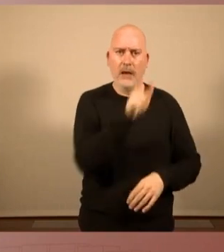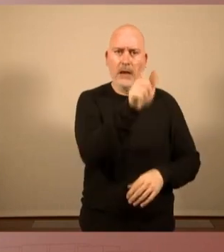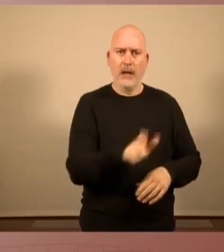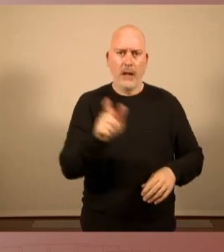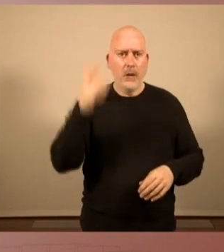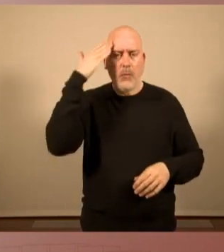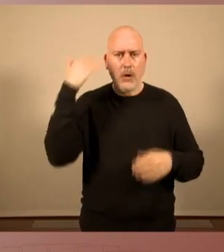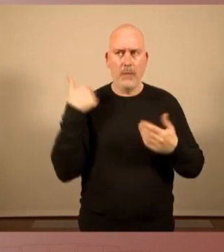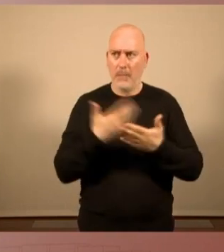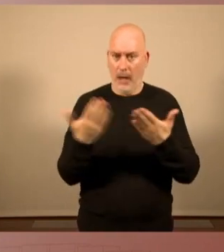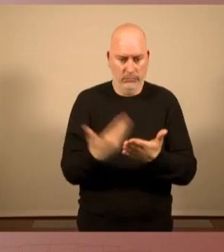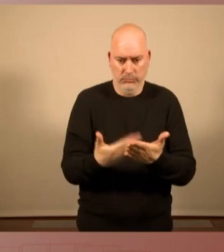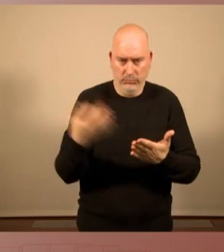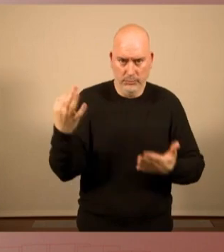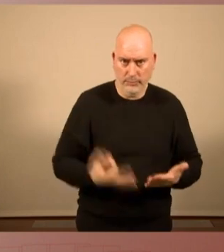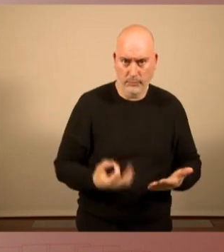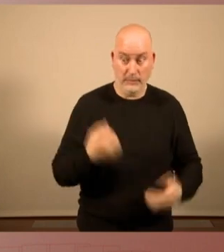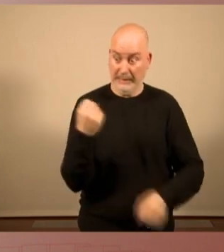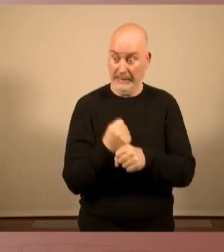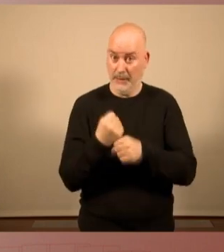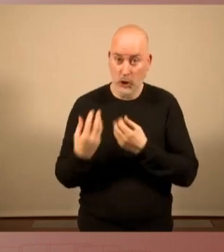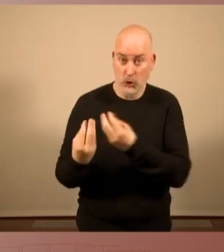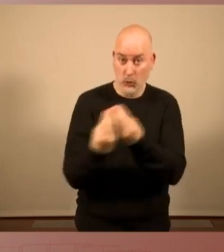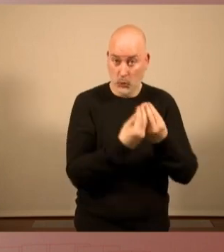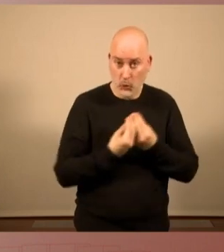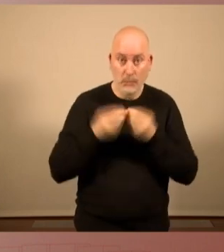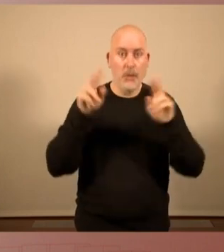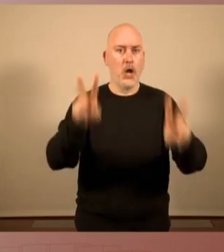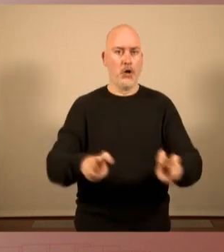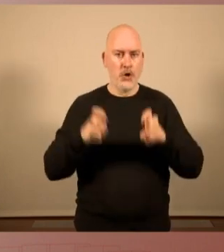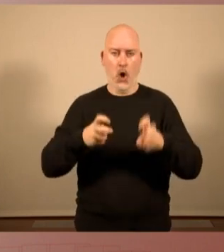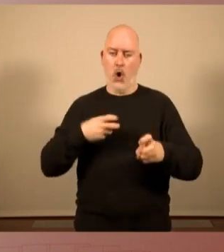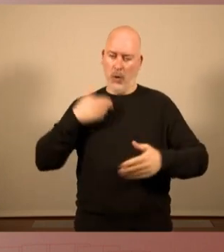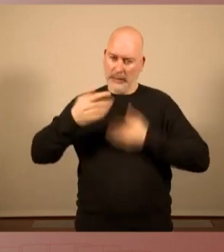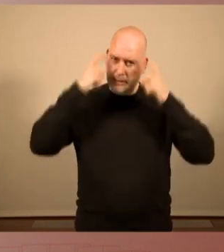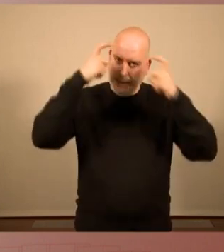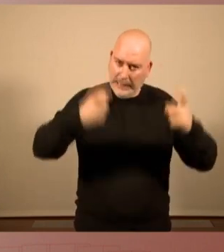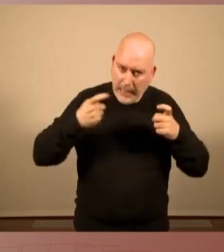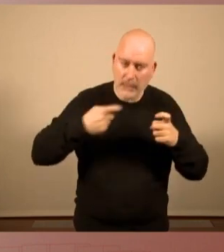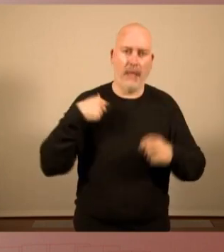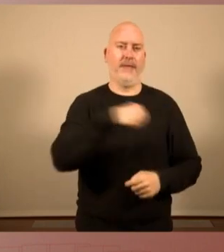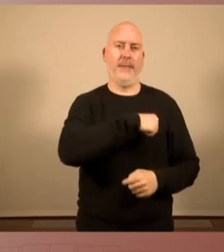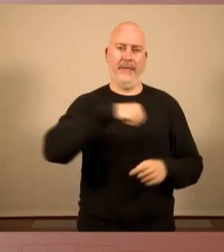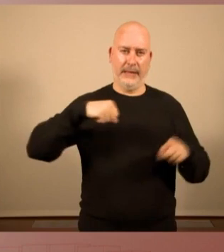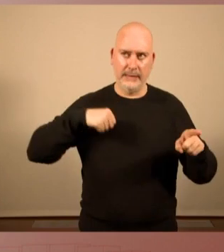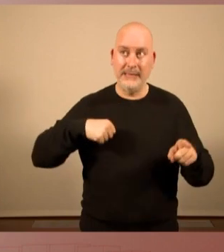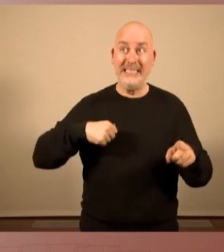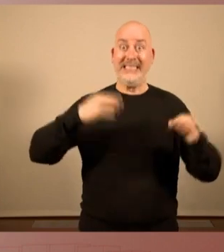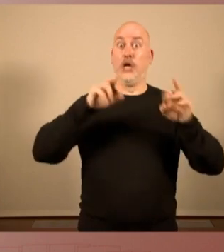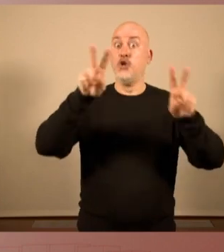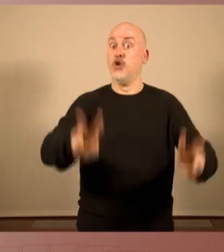Ens cal treballar plegades per un nou embat, perquè en aquest nou embat es pugui fer efectiu